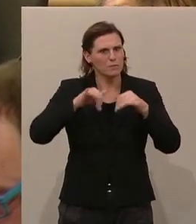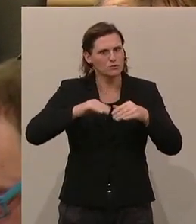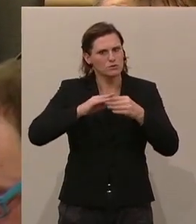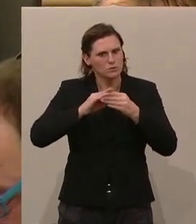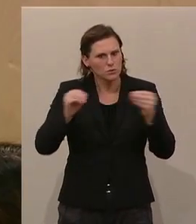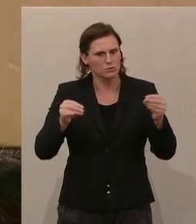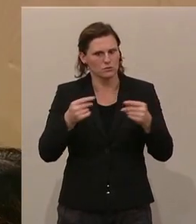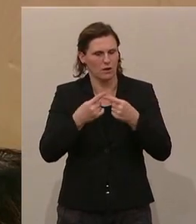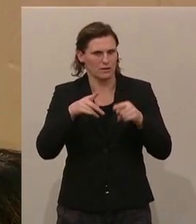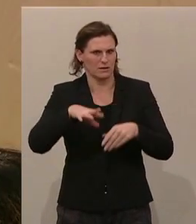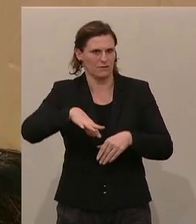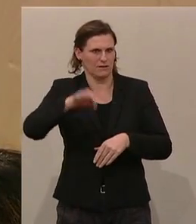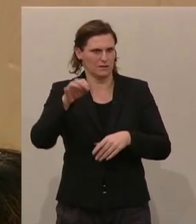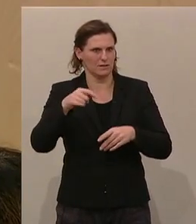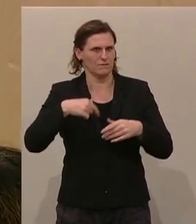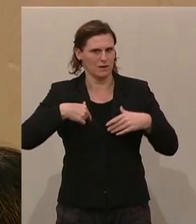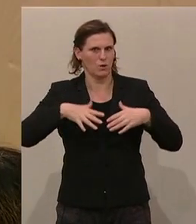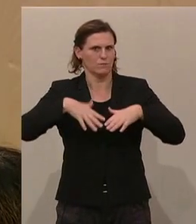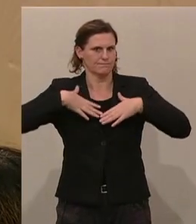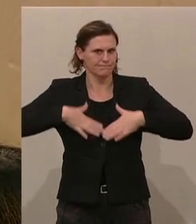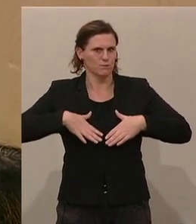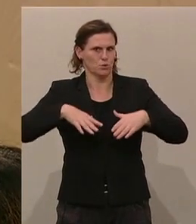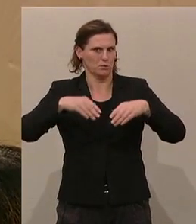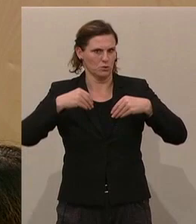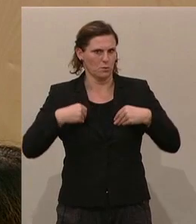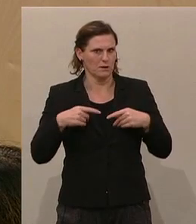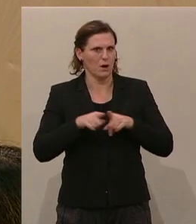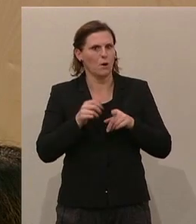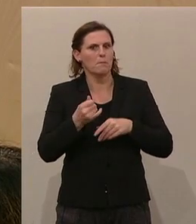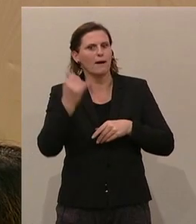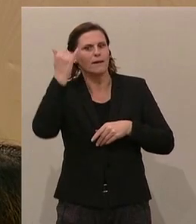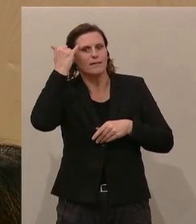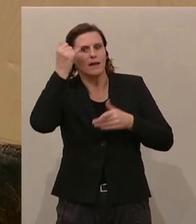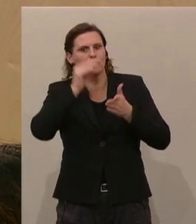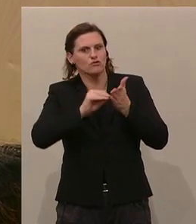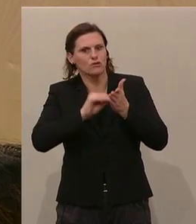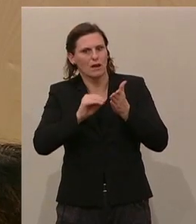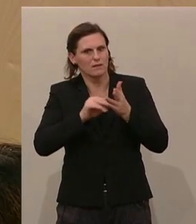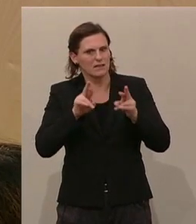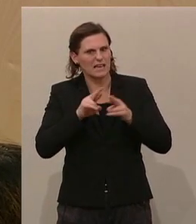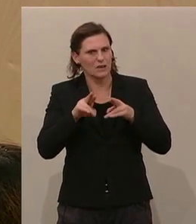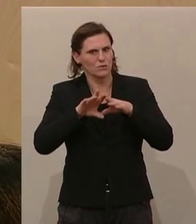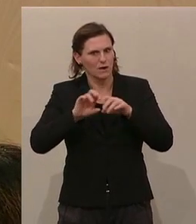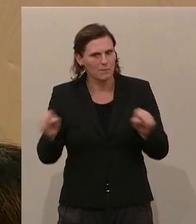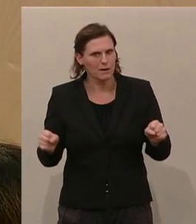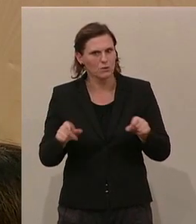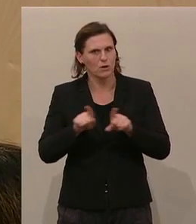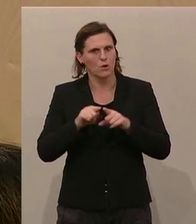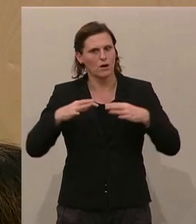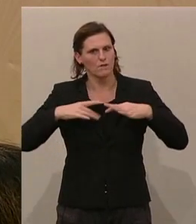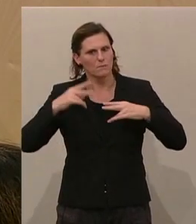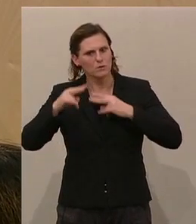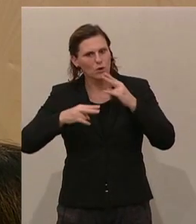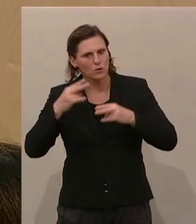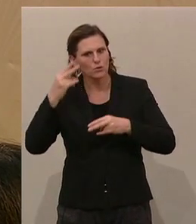viele Gedanken. Es steht ja dazu auch wieder im Regierungsprogramm, auf das ich verweisen darf, ein paar Ideen, dass wir hier zum einen uns für die Ferienbetreuung